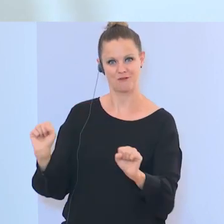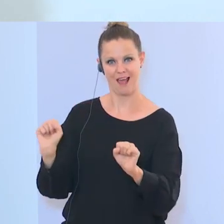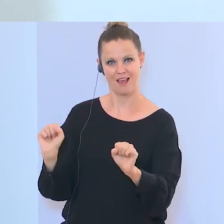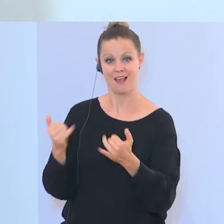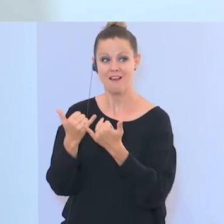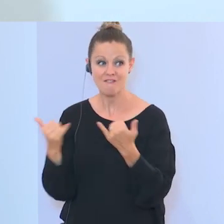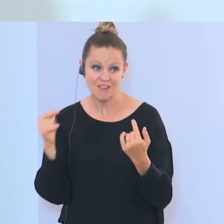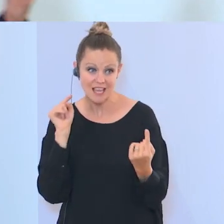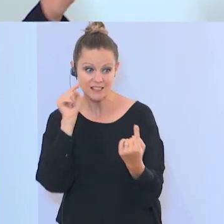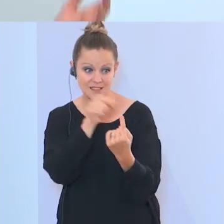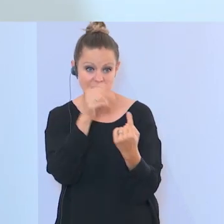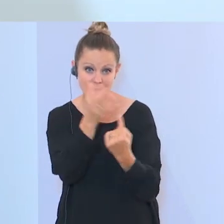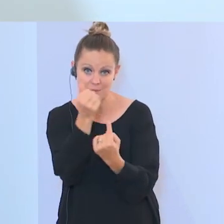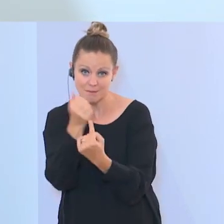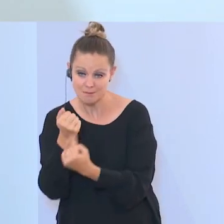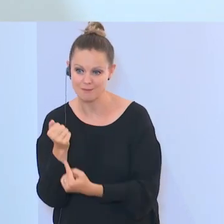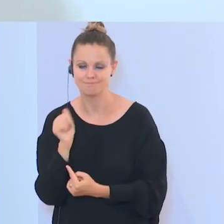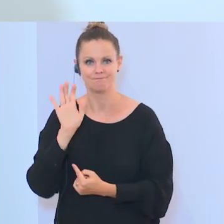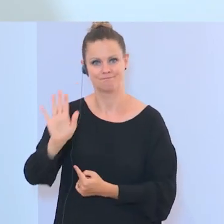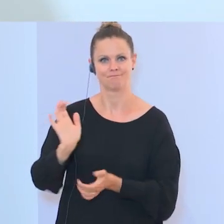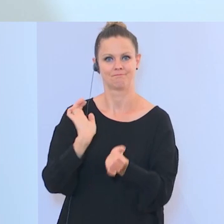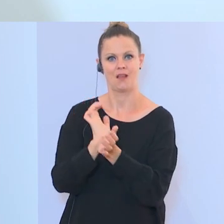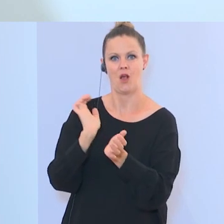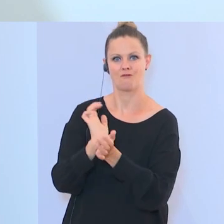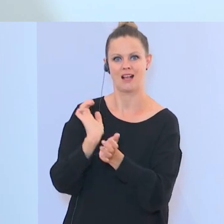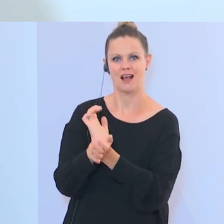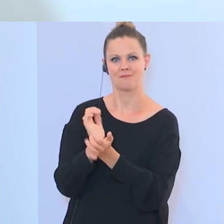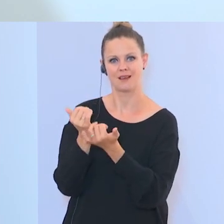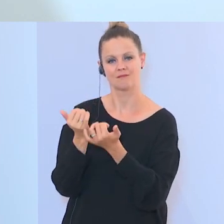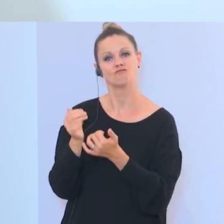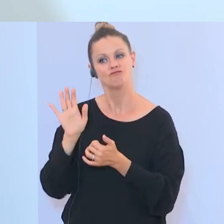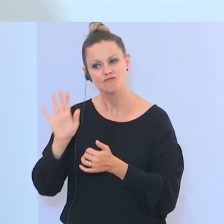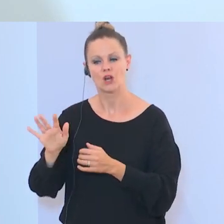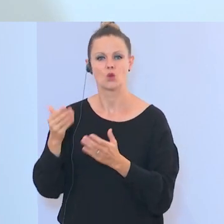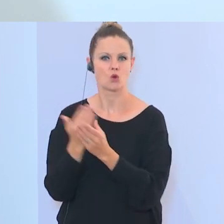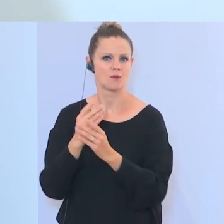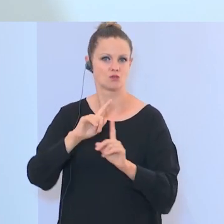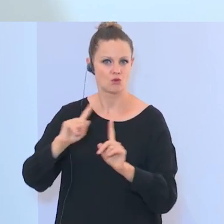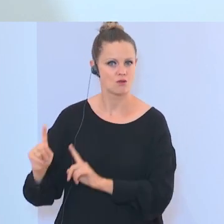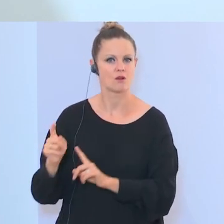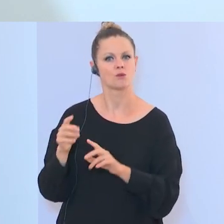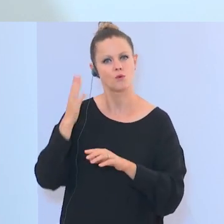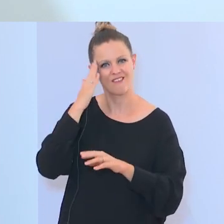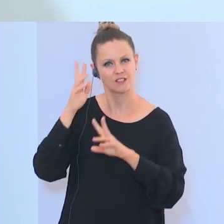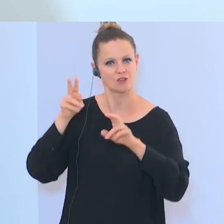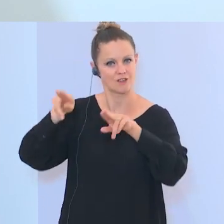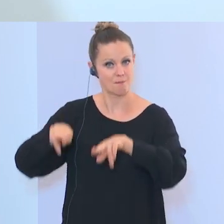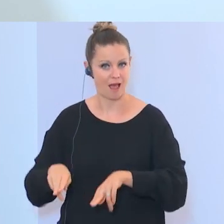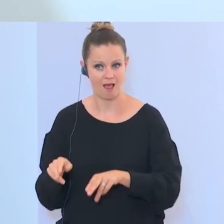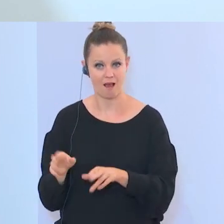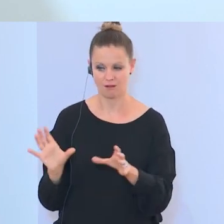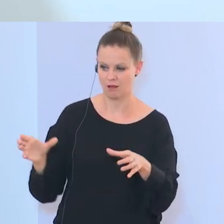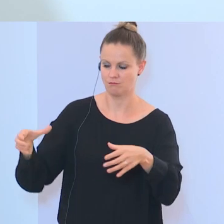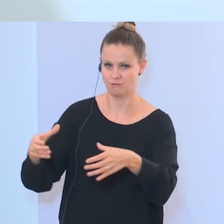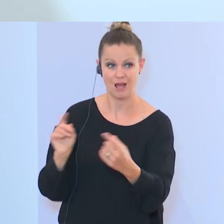der Dokumentationsstelle und des wissenschaftlichen Beirates zu sein, das genau sich auch zu überlegen. Der Ziel,